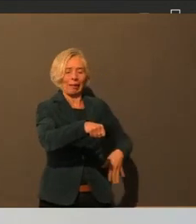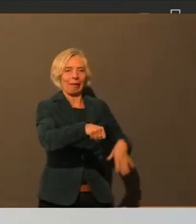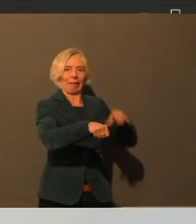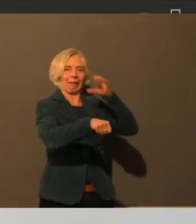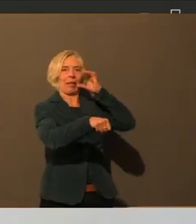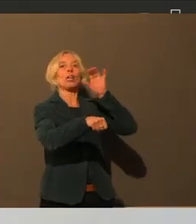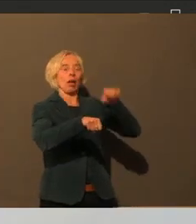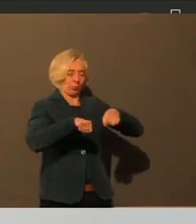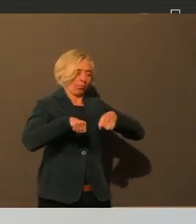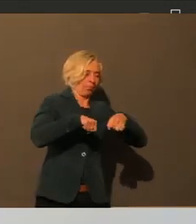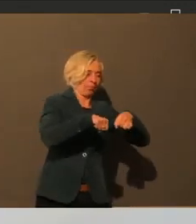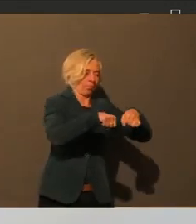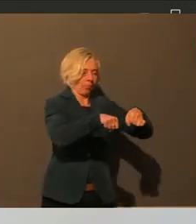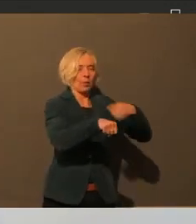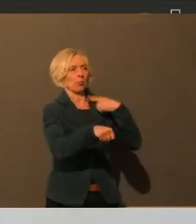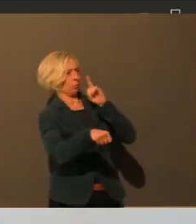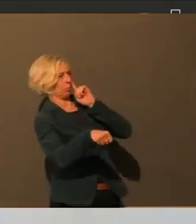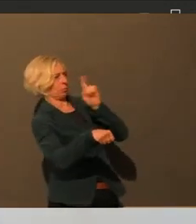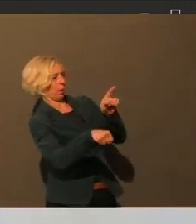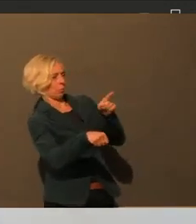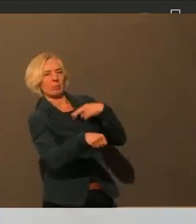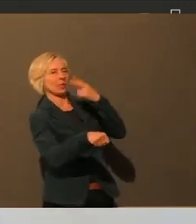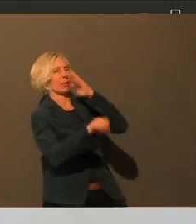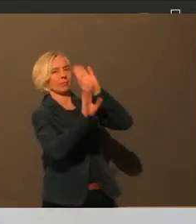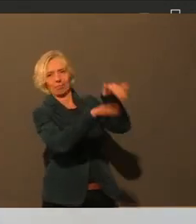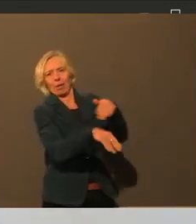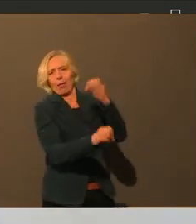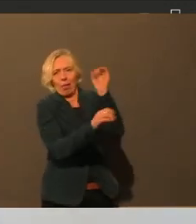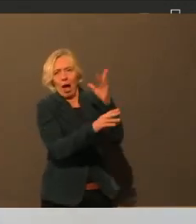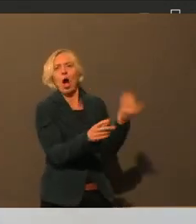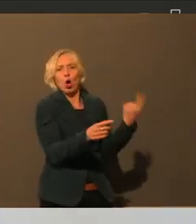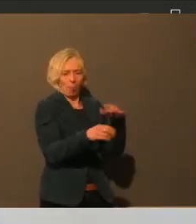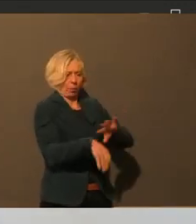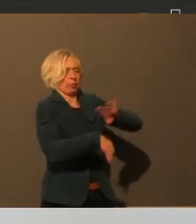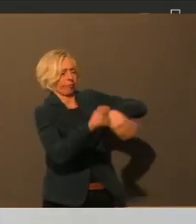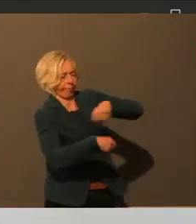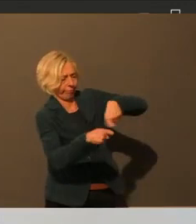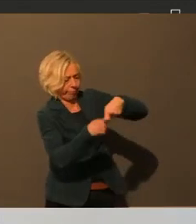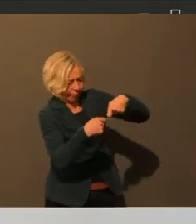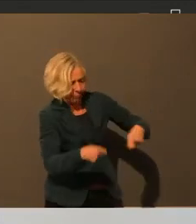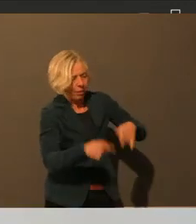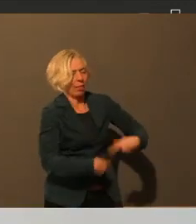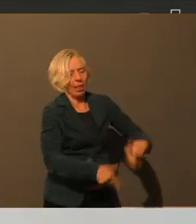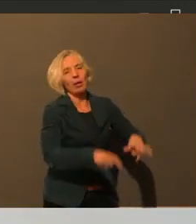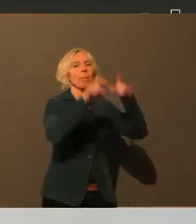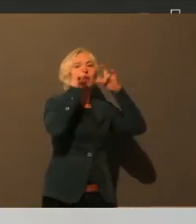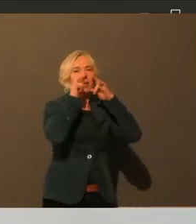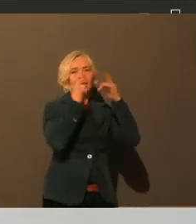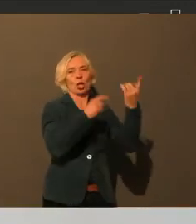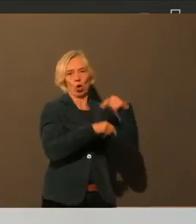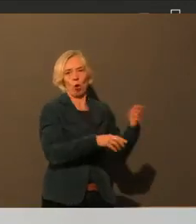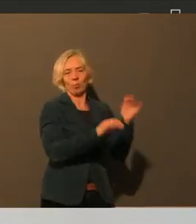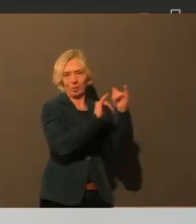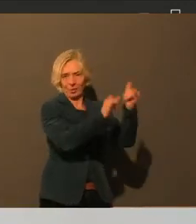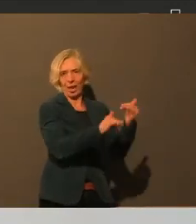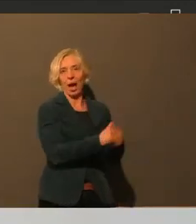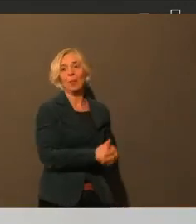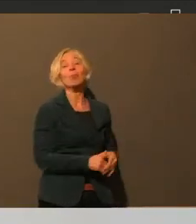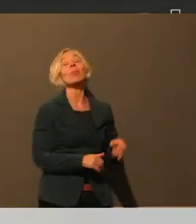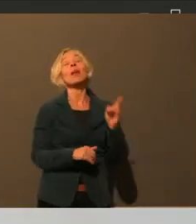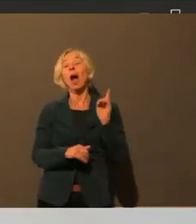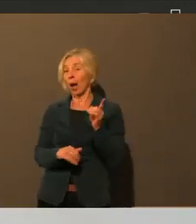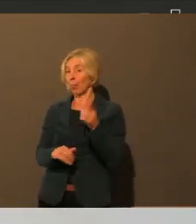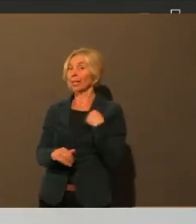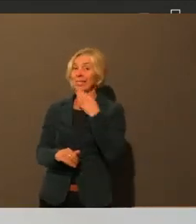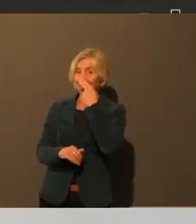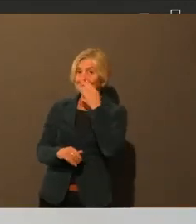unkompliziert sind. Aber wenn wir halt schon beobachten, dass zum Beispiel dieses Rauchen in der Innenstadt instrumentalisiert wird,